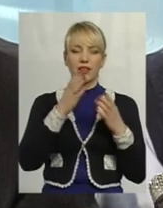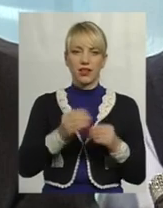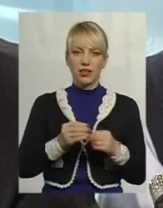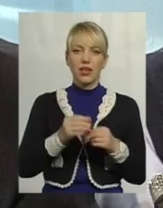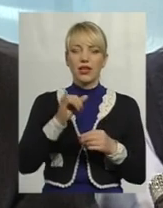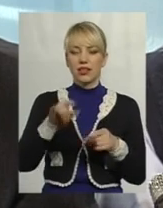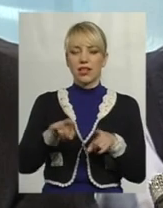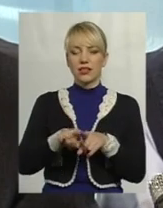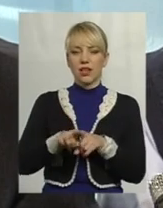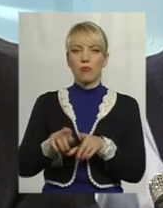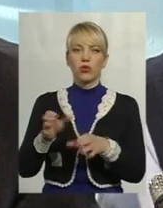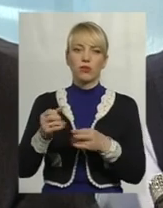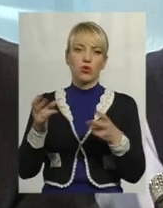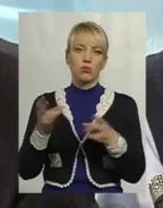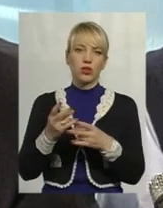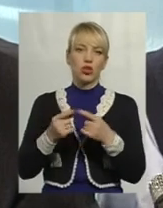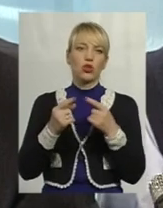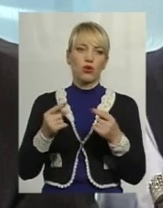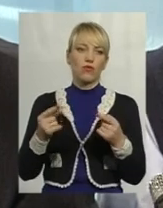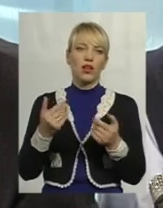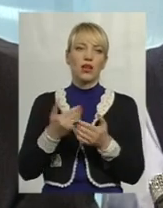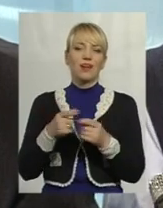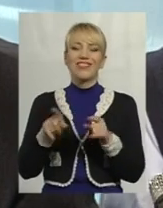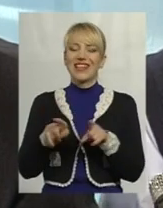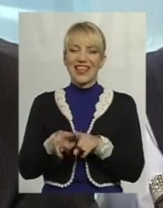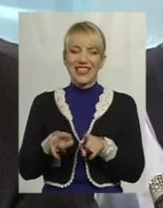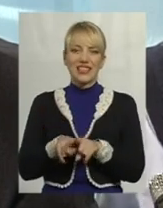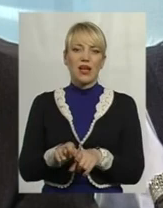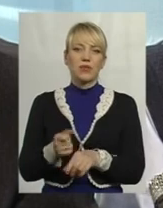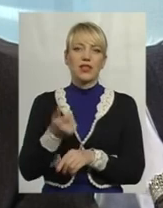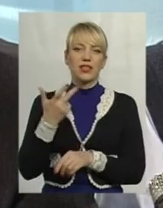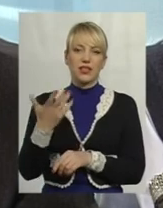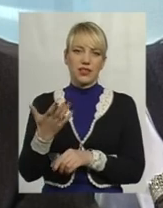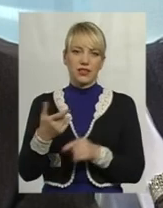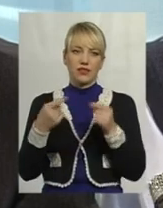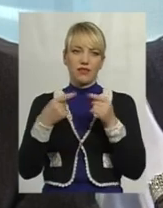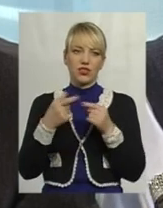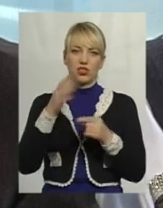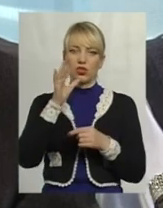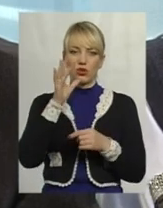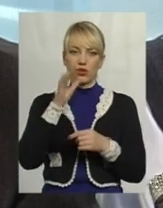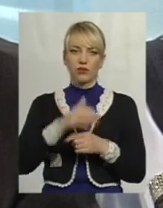необхідні тобі товари в ті ж самі кількості визначеність року.